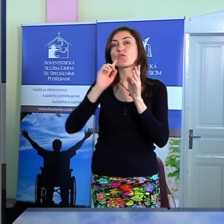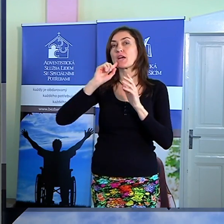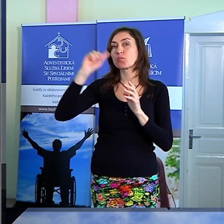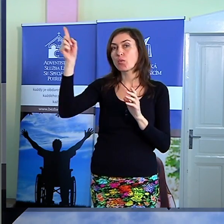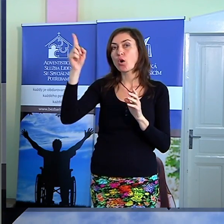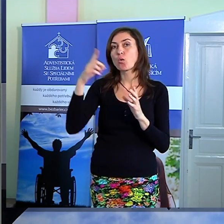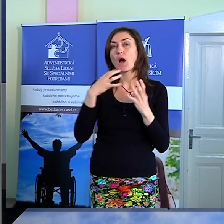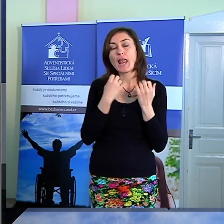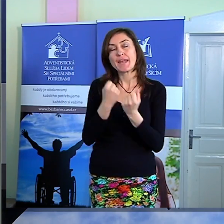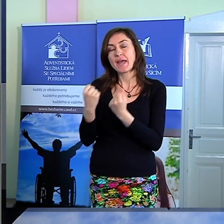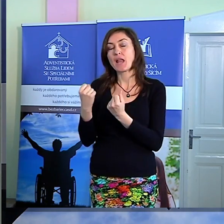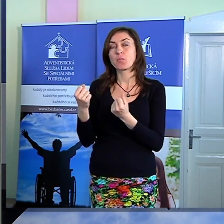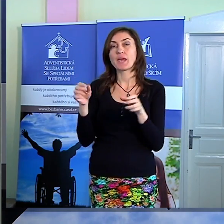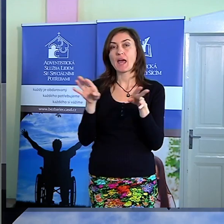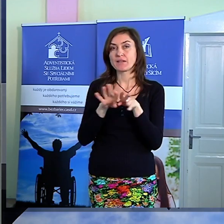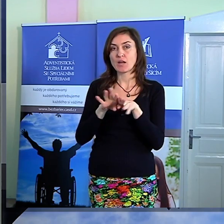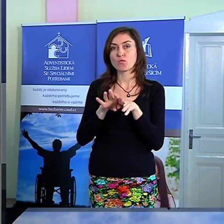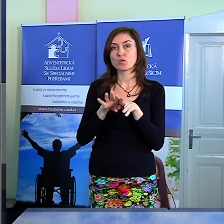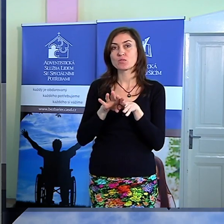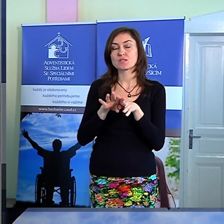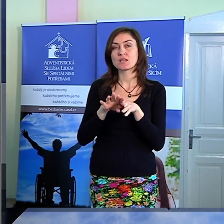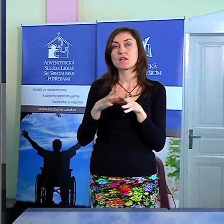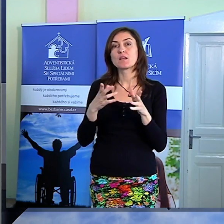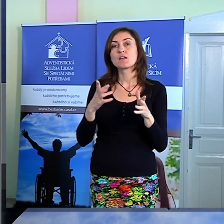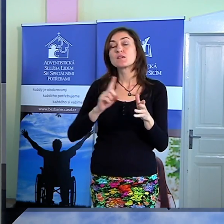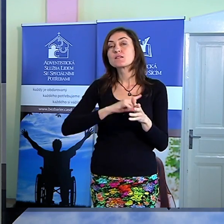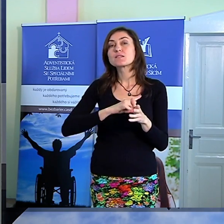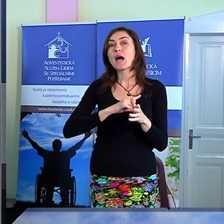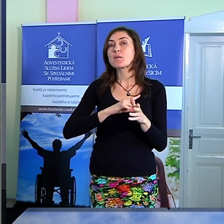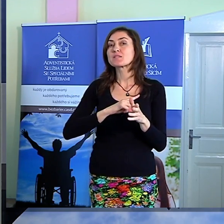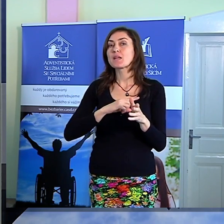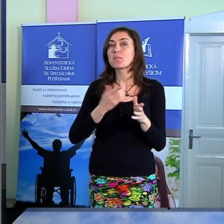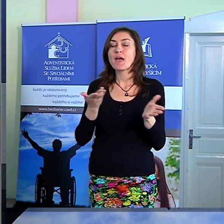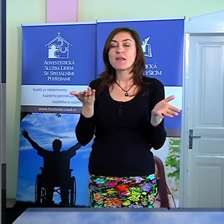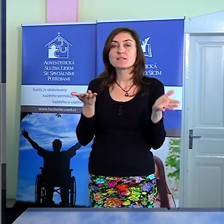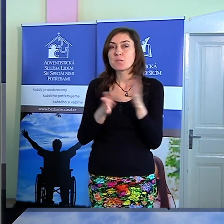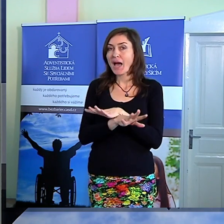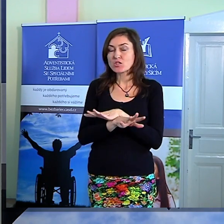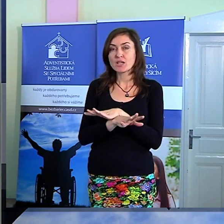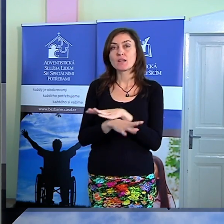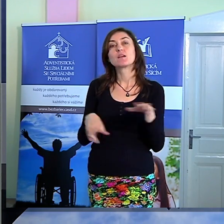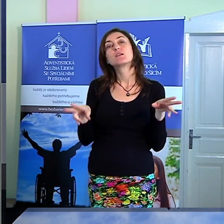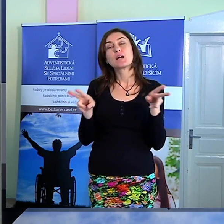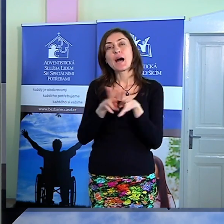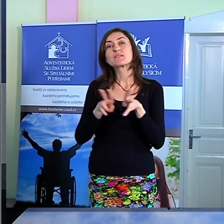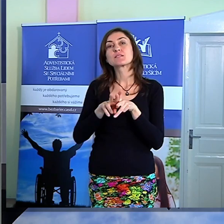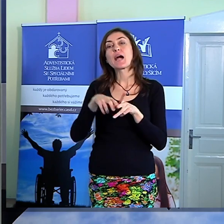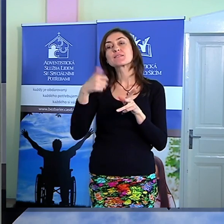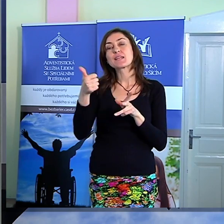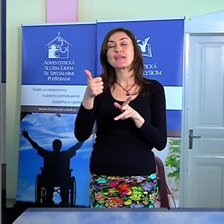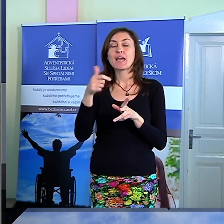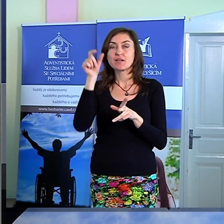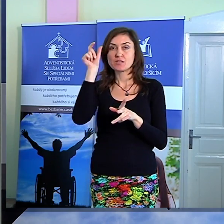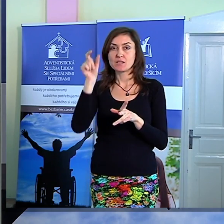sebe zmařil, vzal na sebe způsob služebníka, stal se jedním z lítí. To jsou slova Apoštola Pavla o